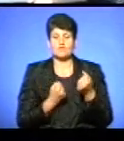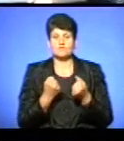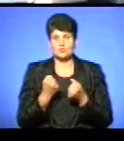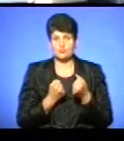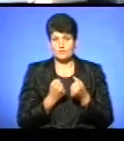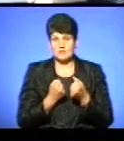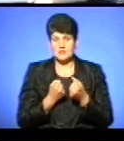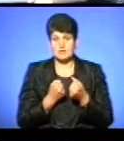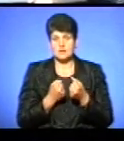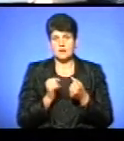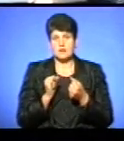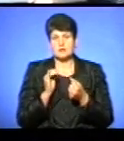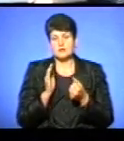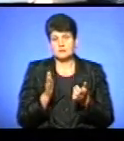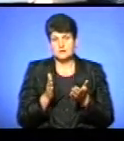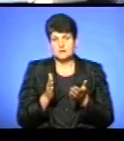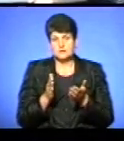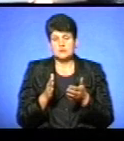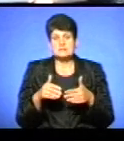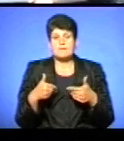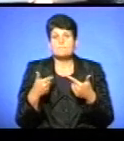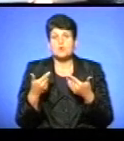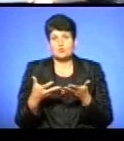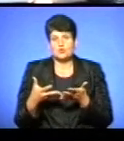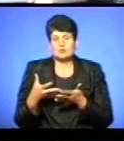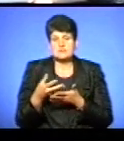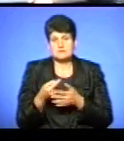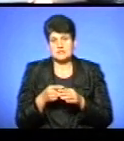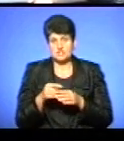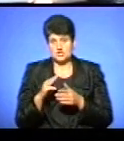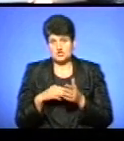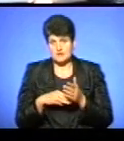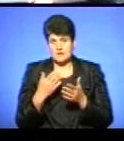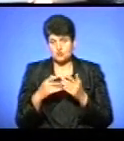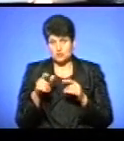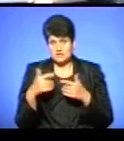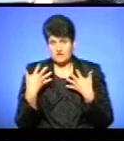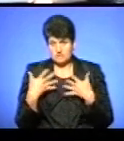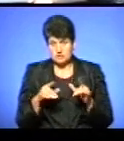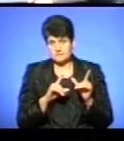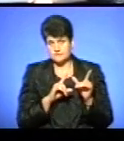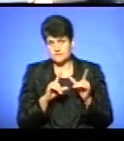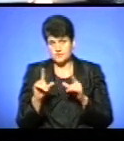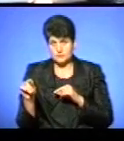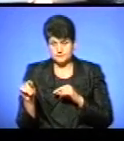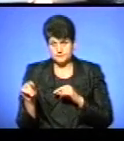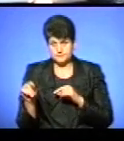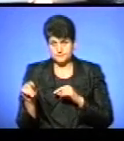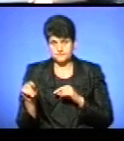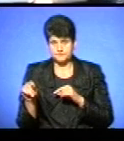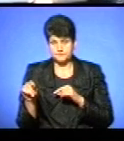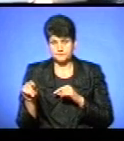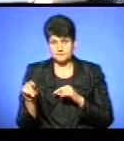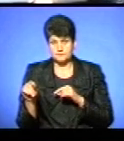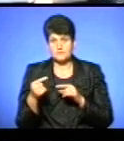і буде, скажімо, запропоновано сплатити цей штраф. А якщо людина вже перетнула кордон до того, коли прийшов